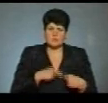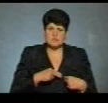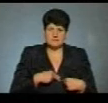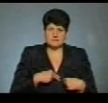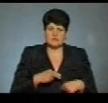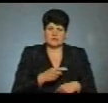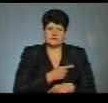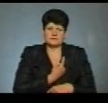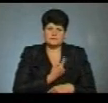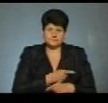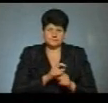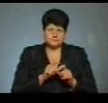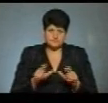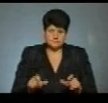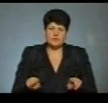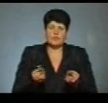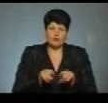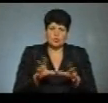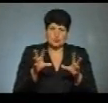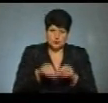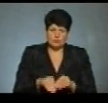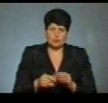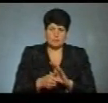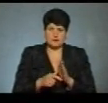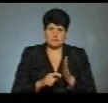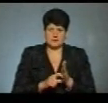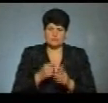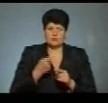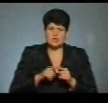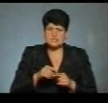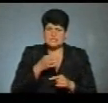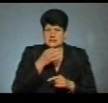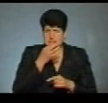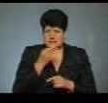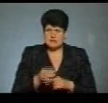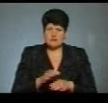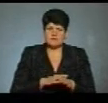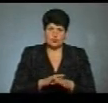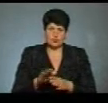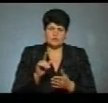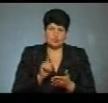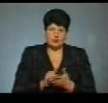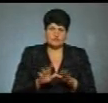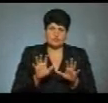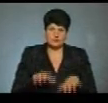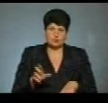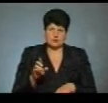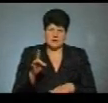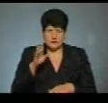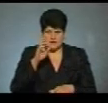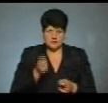амбулаторії, яка знаходиться в тому ж приміщенні. Про це повідомив виконувач обов'язків голови Бучацької райдержадміністрації Богдан Байко.